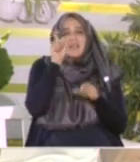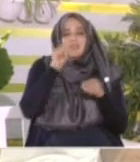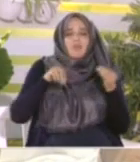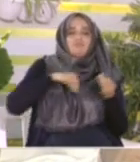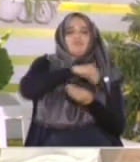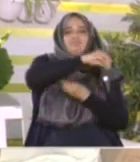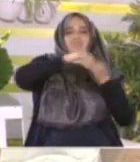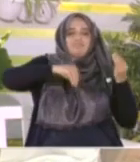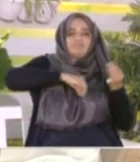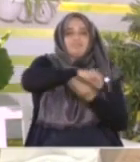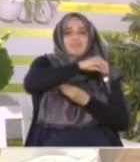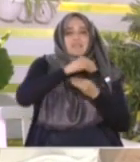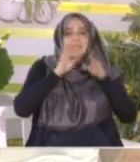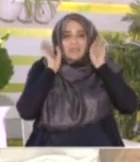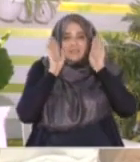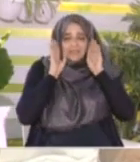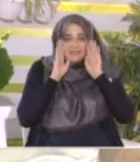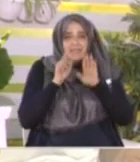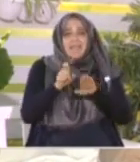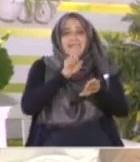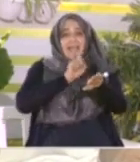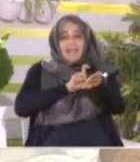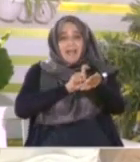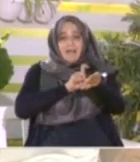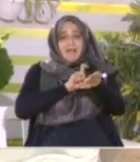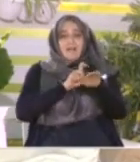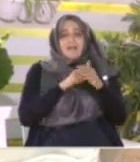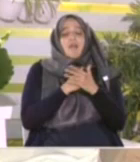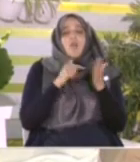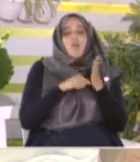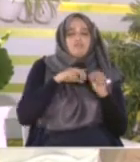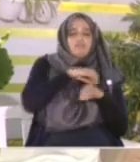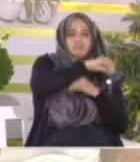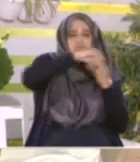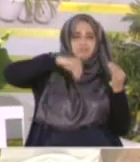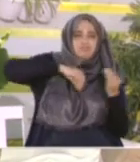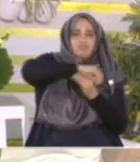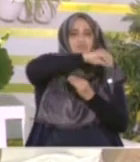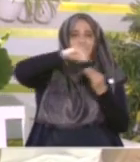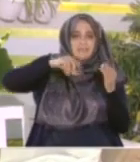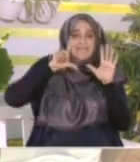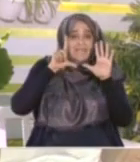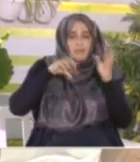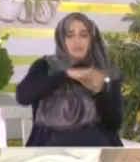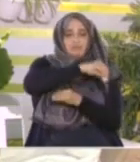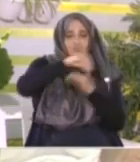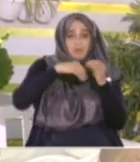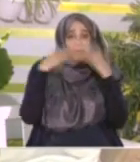ويصلون خلف المقام لأنه حينما يتم الطائف طوافه سبع أشواط